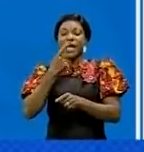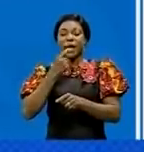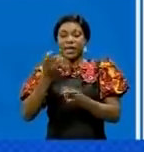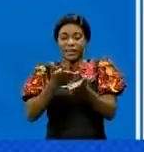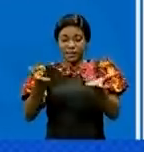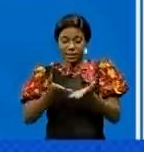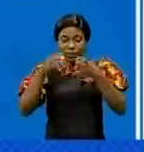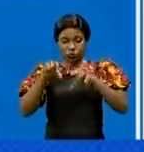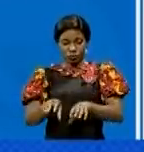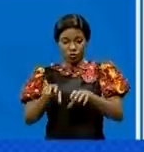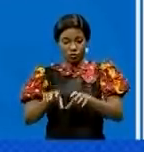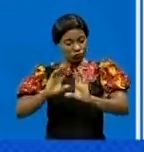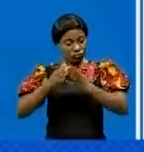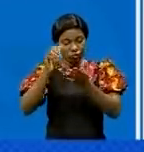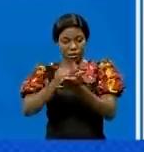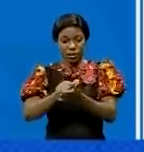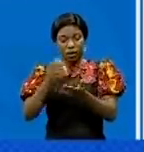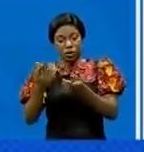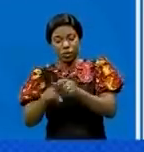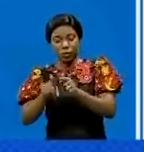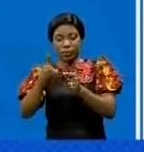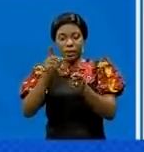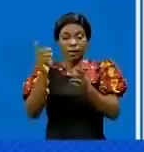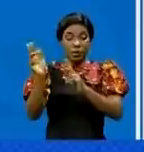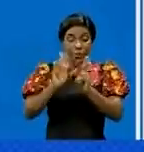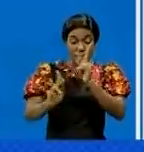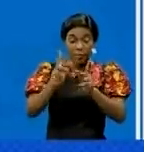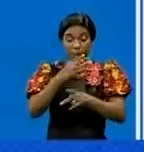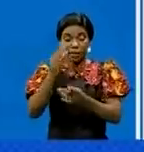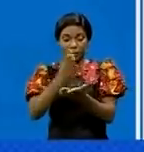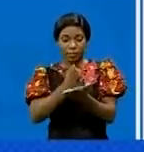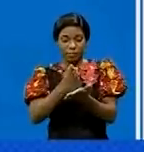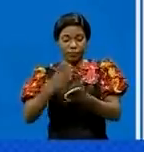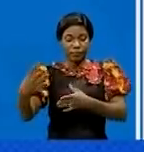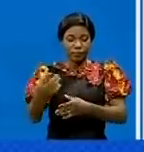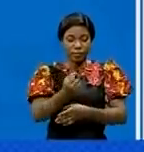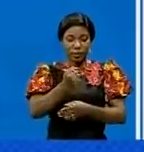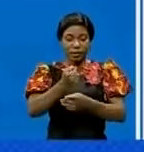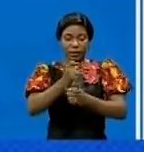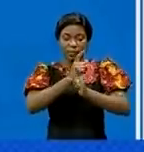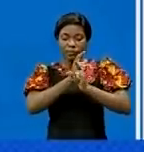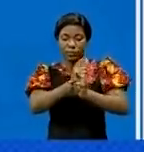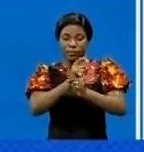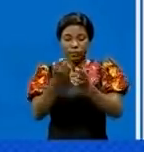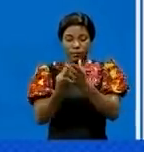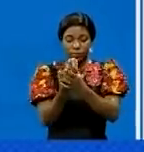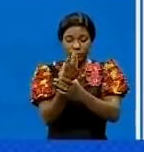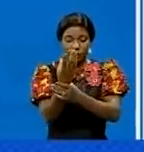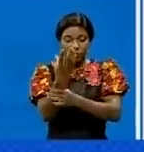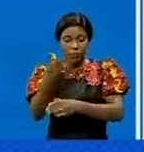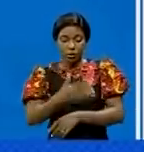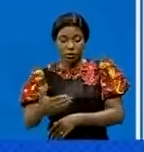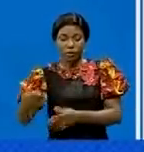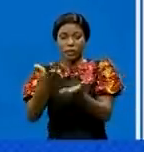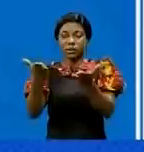le partenariat public-privés. Prise des mesures de protection commerciale de la production locale de produits tels